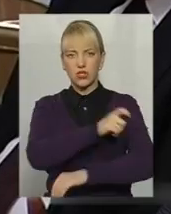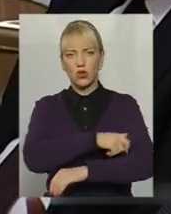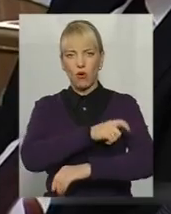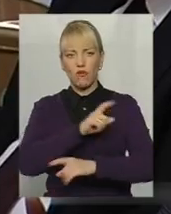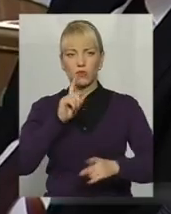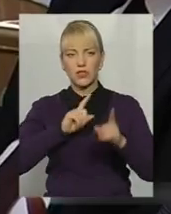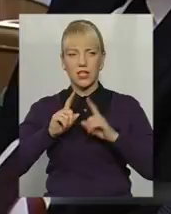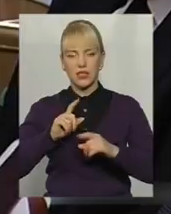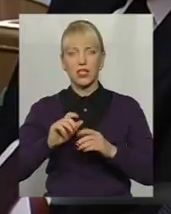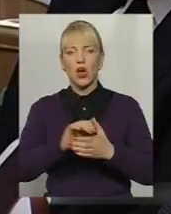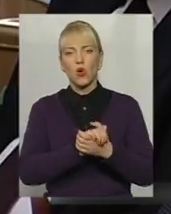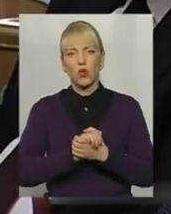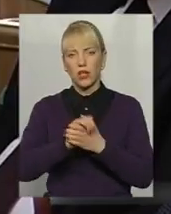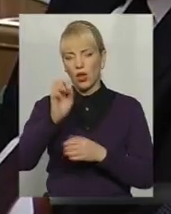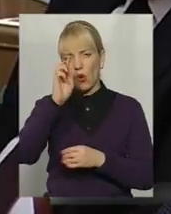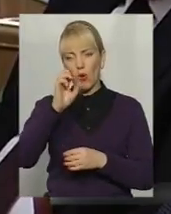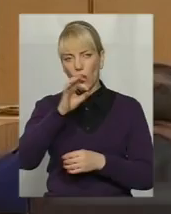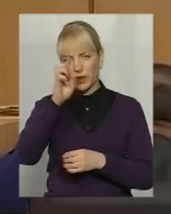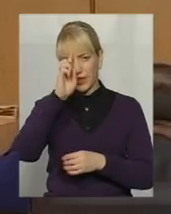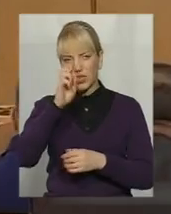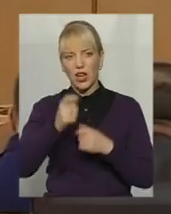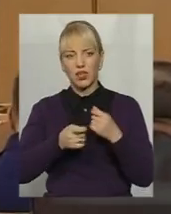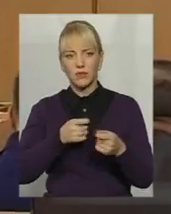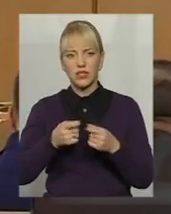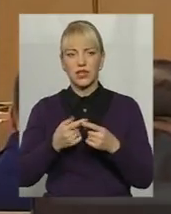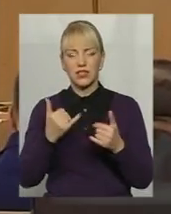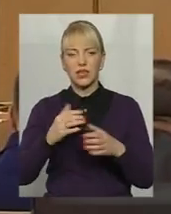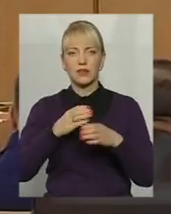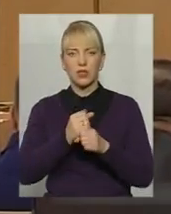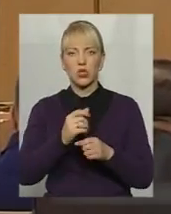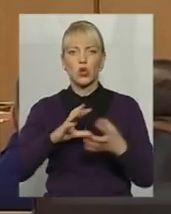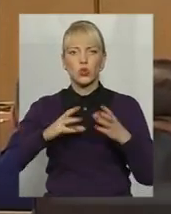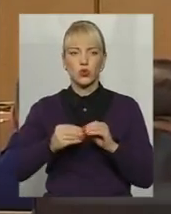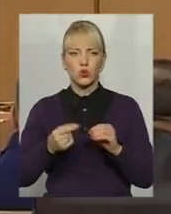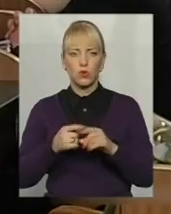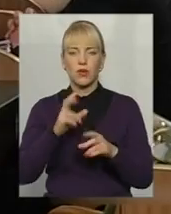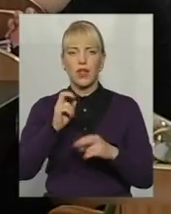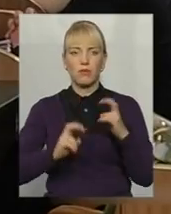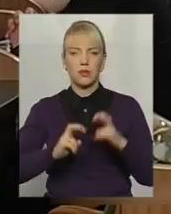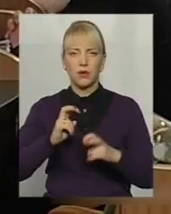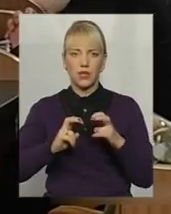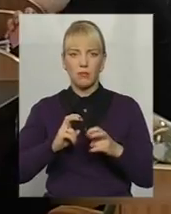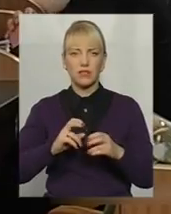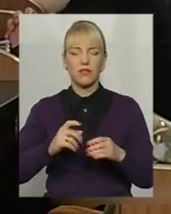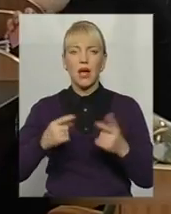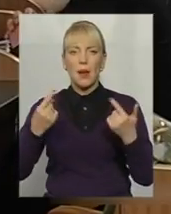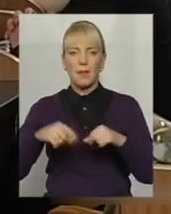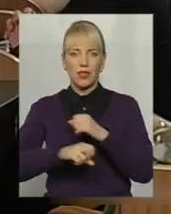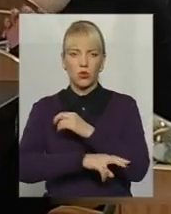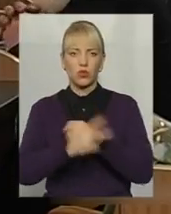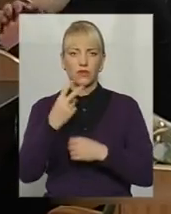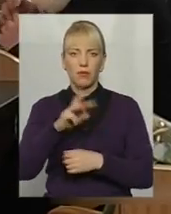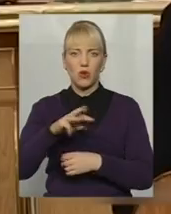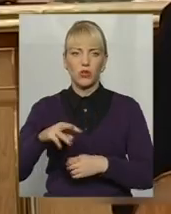засіданні колегії облдержадміністрації. Наразі сума боргу, яка зменшилася навіть на підприємствах-банкрутах краю, складає 2 мільйони 600